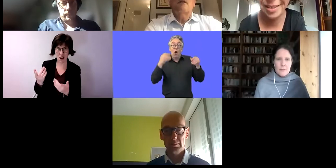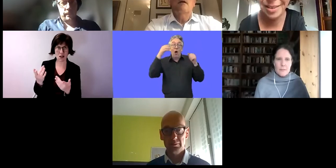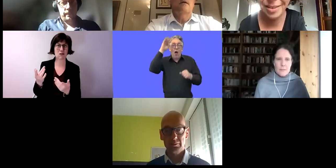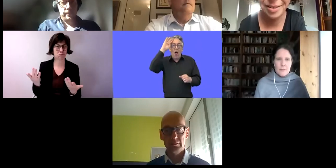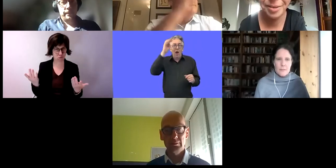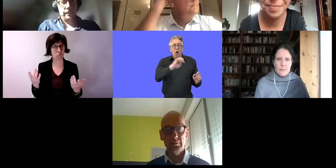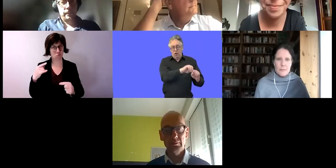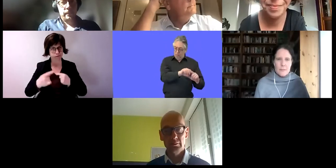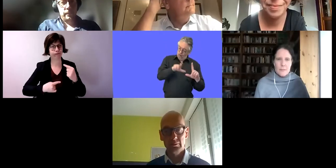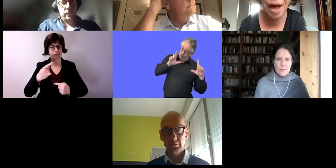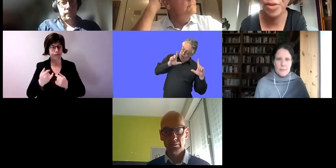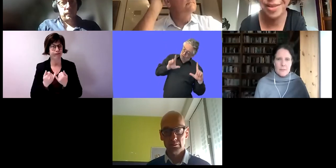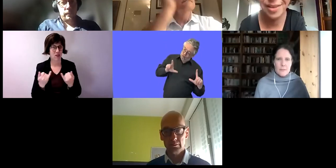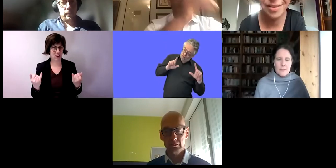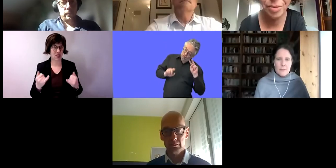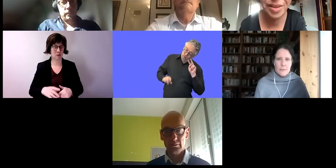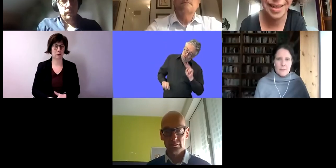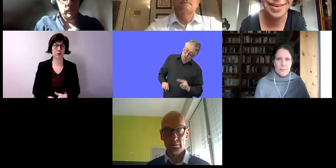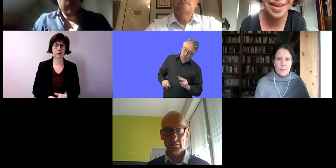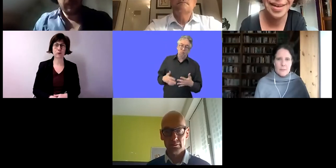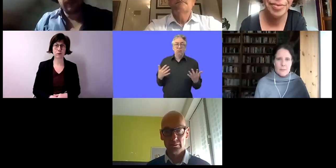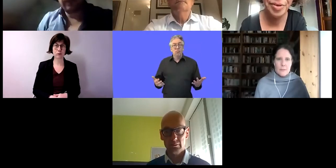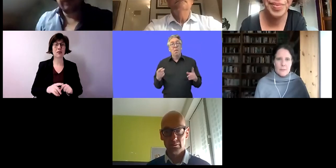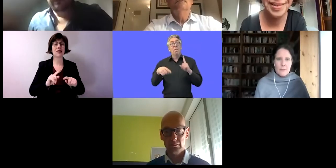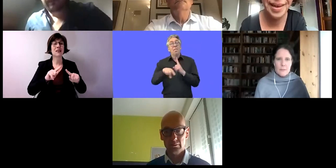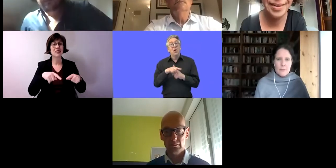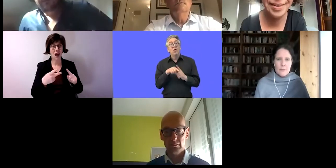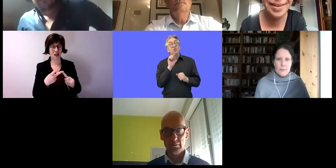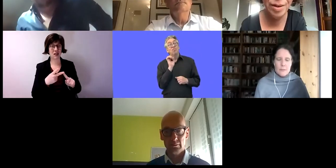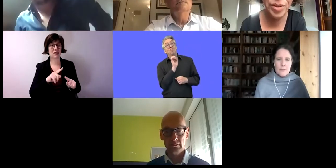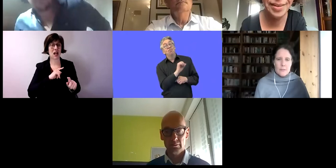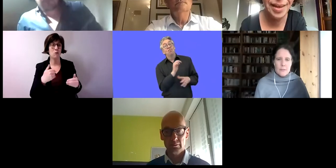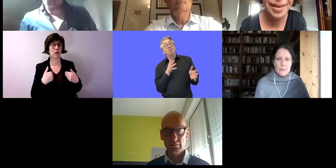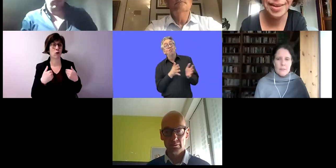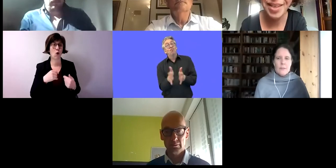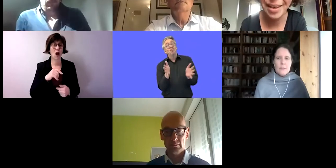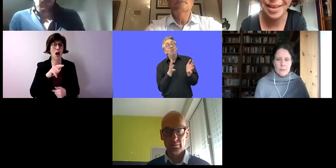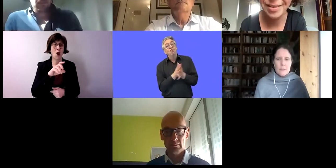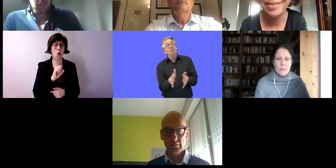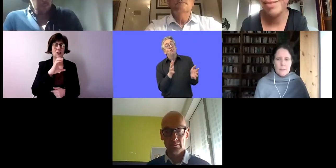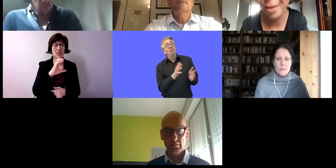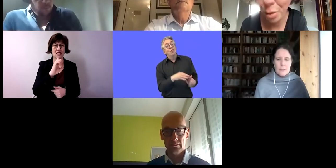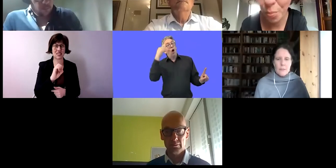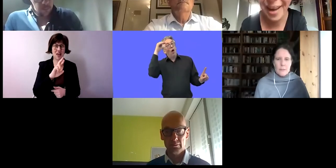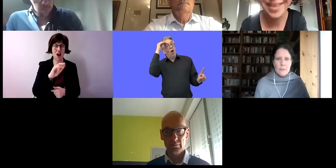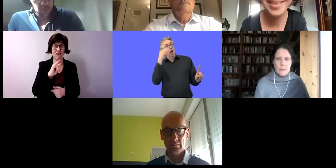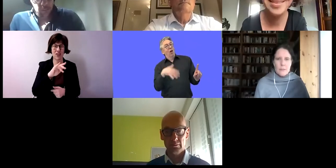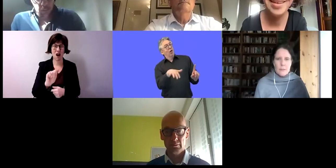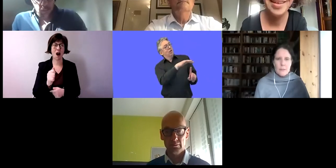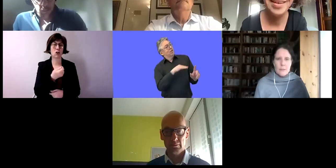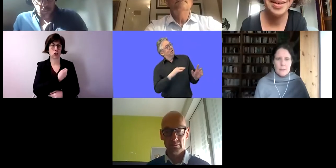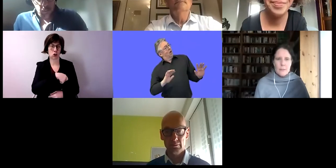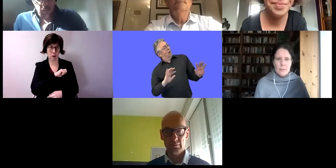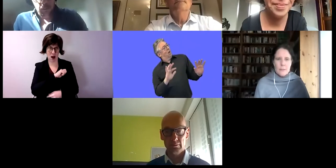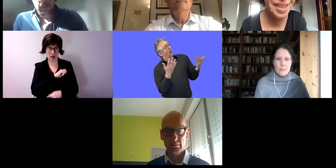Irland aussieht. Und dann freue ich mich sehr, dass Herr Louis Sevilla aus Spanien